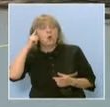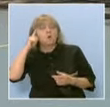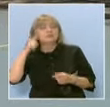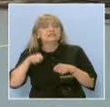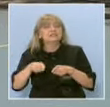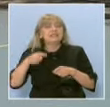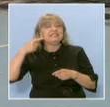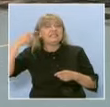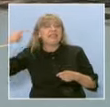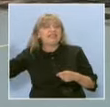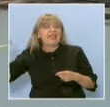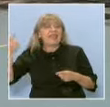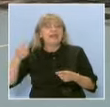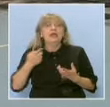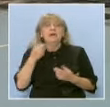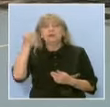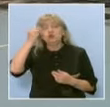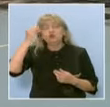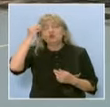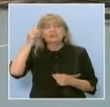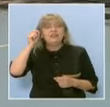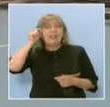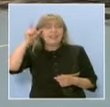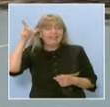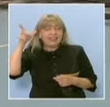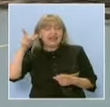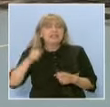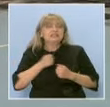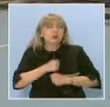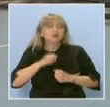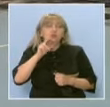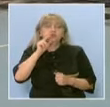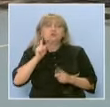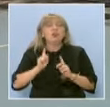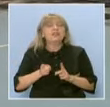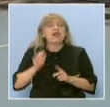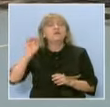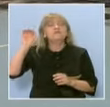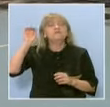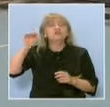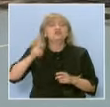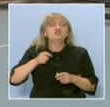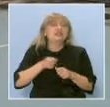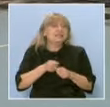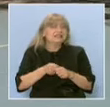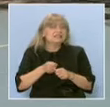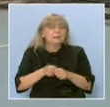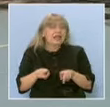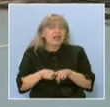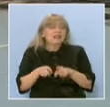изкуственият интелект е трудно да се говори дали някой етап в бъдещето ще може да бъде конструирано такова